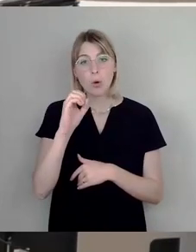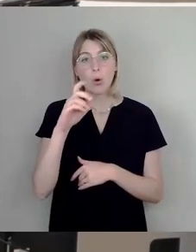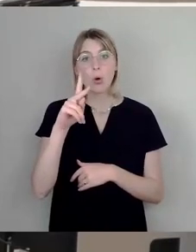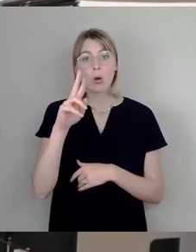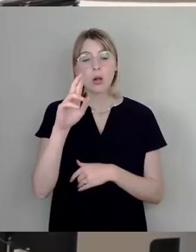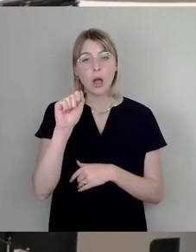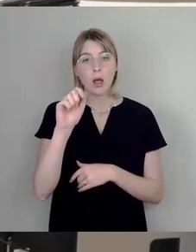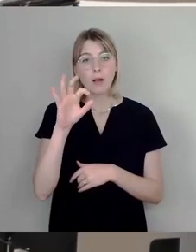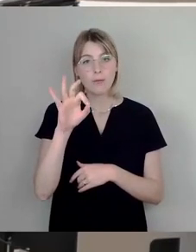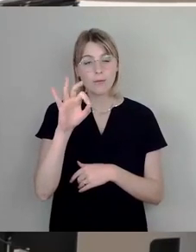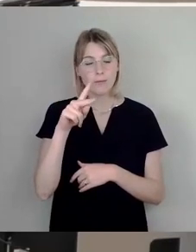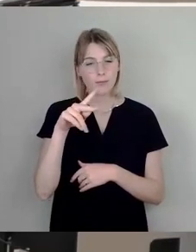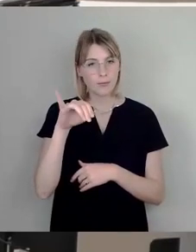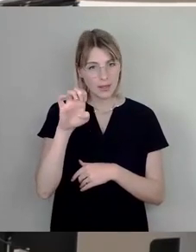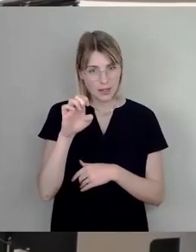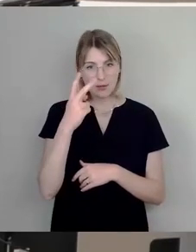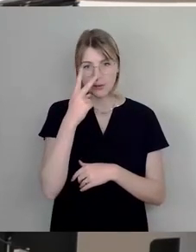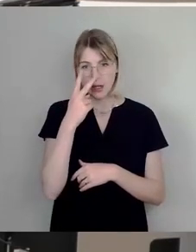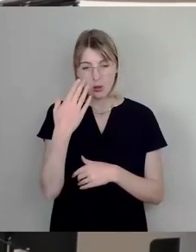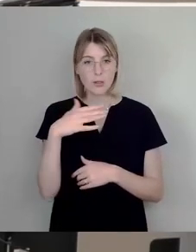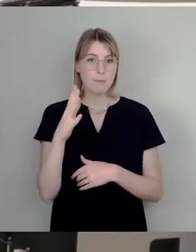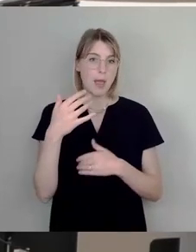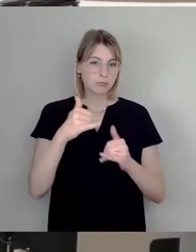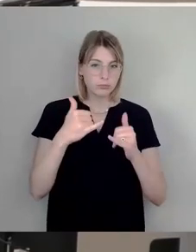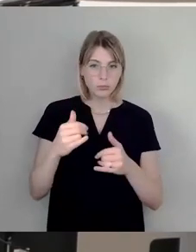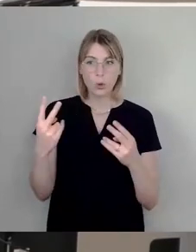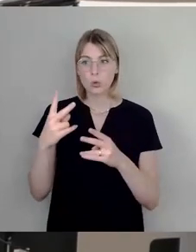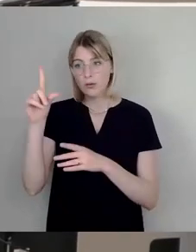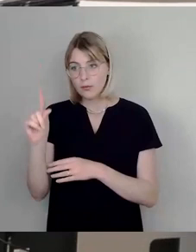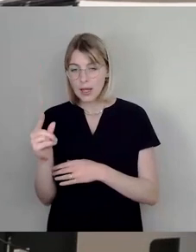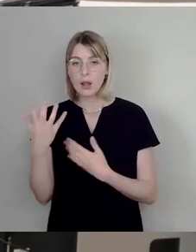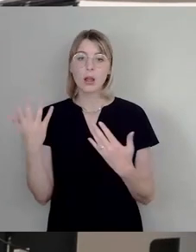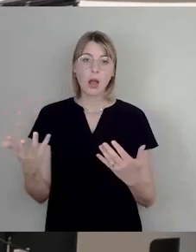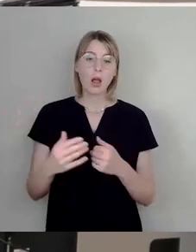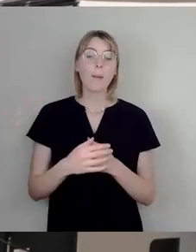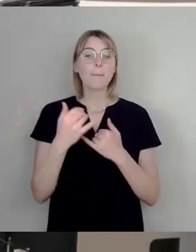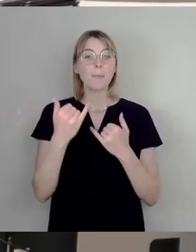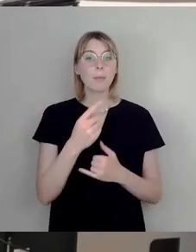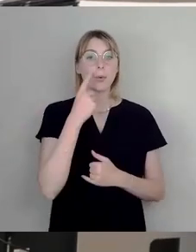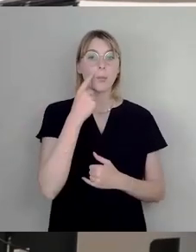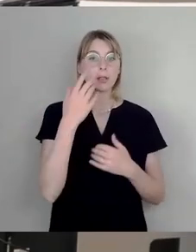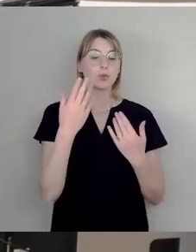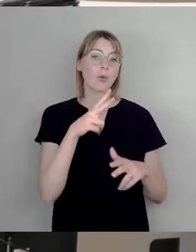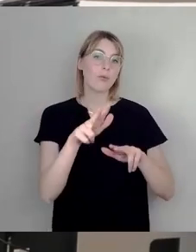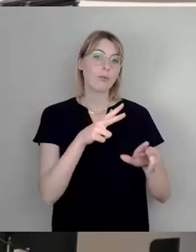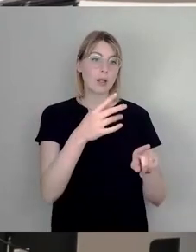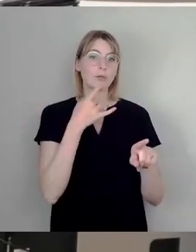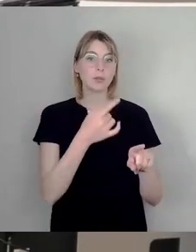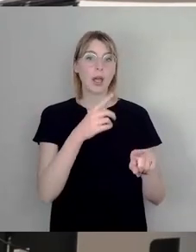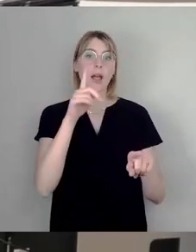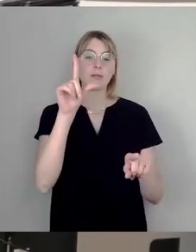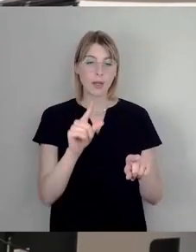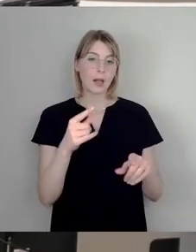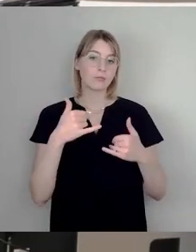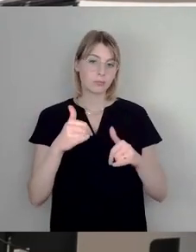mehr Kinder geboren oder eben leider weniger. Im Moment geht die Verwaltung ganz stark davon aus, das bedeutend weniger Kinder geboren